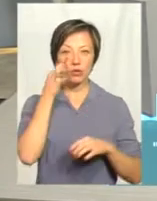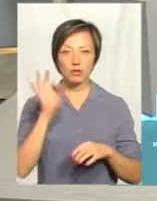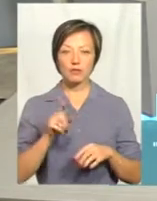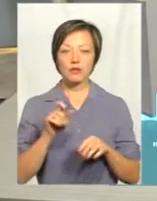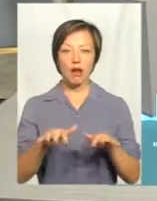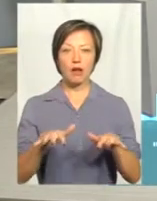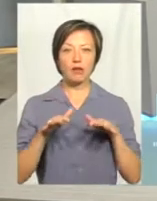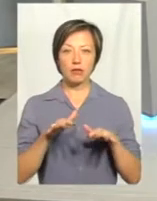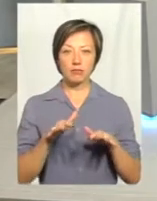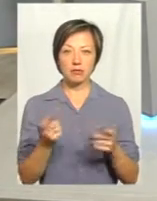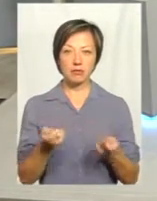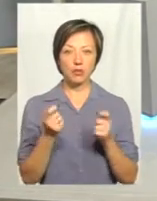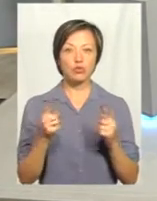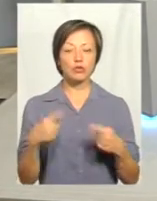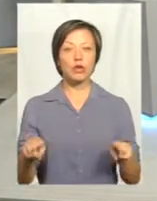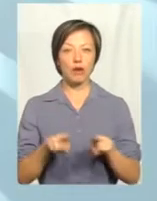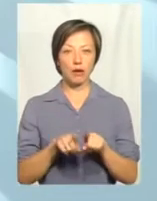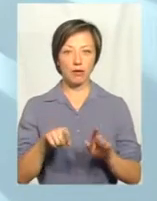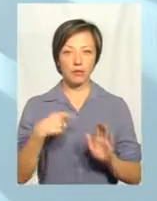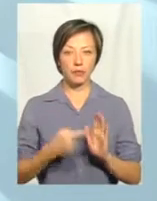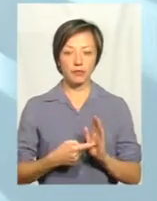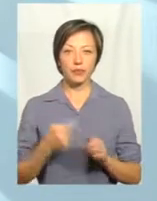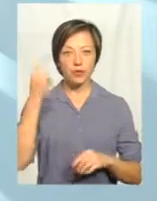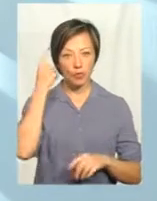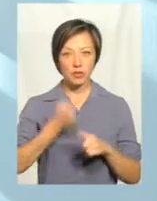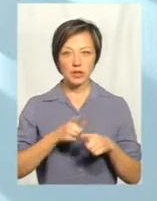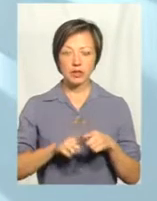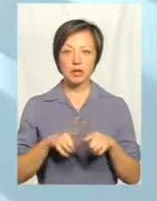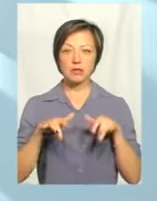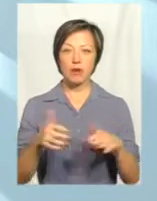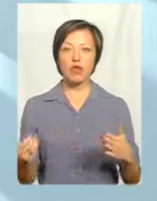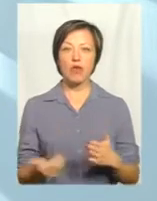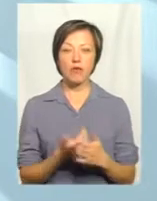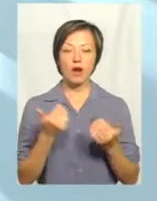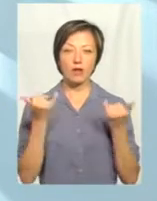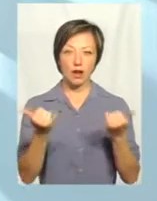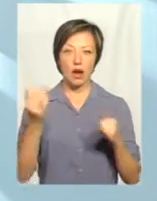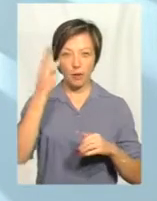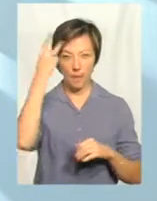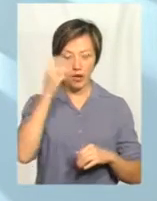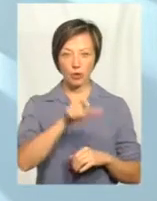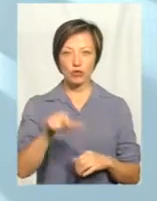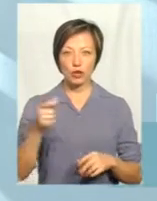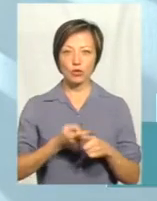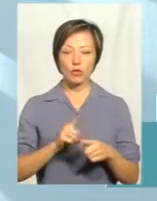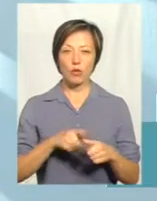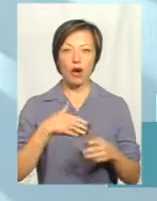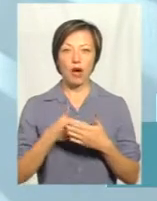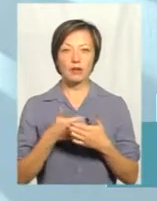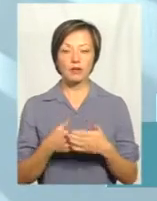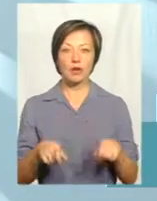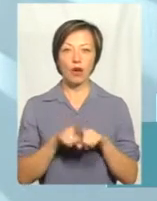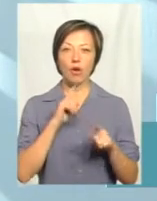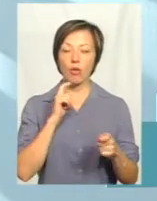негусто. Чому так? Як вважаєте? Я думаю, що ця справа досить нова ще є для хмельничан і тому активність така